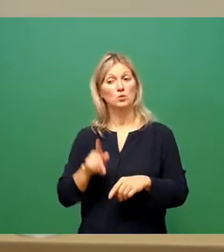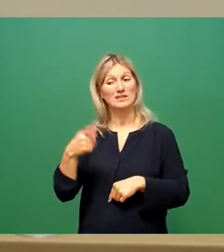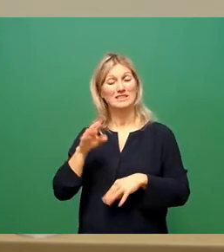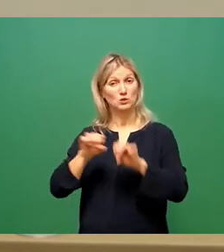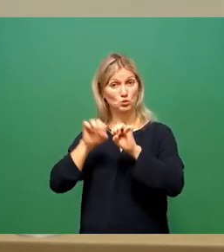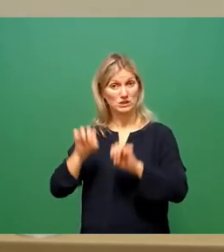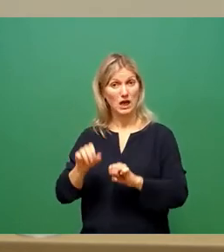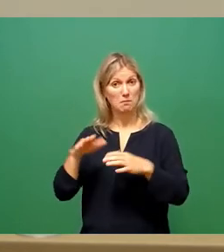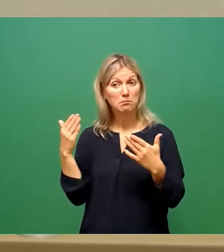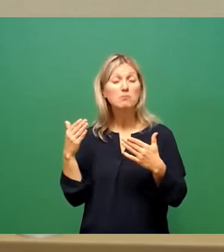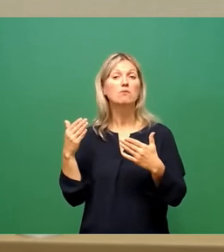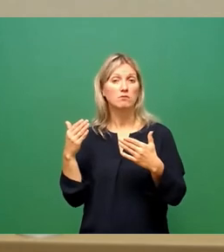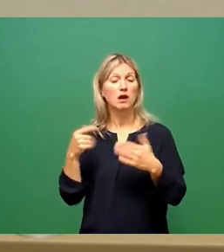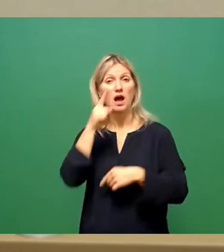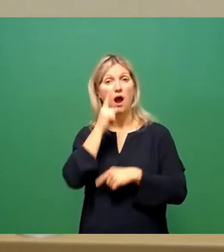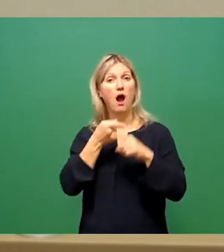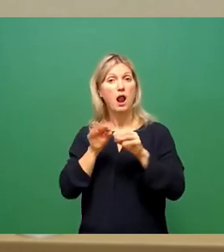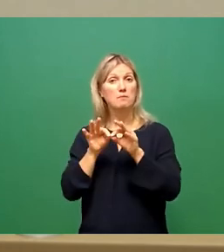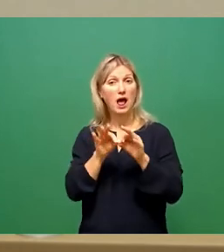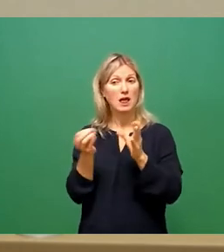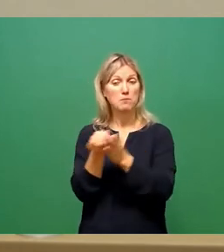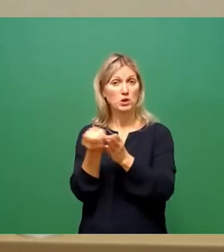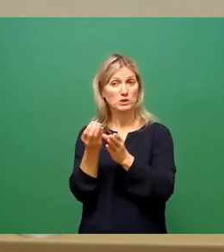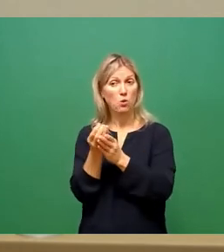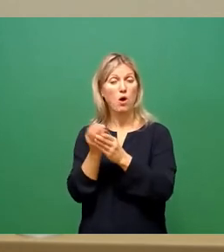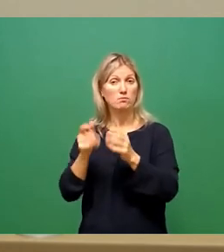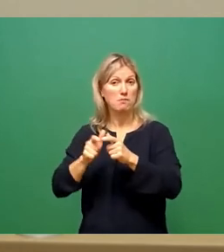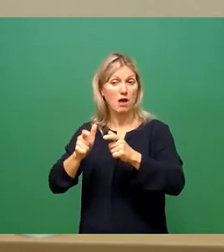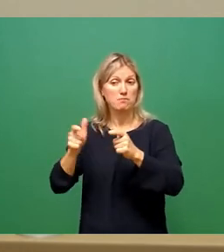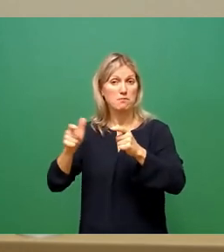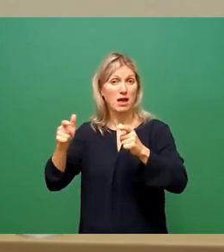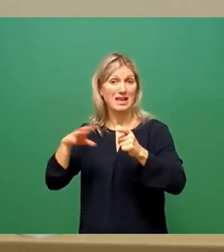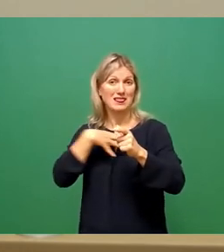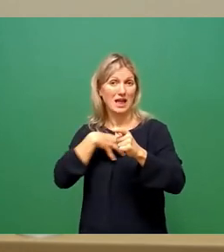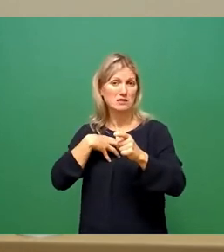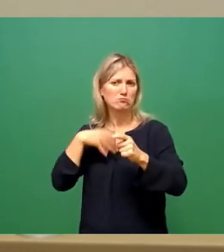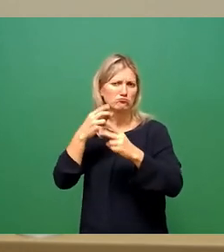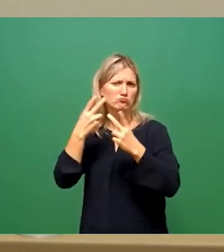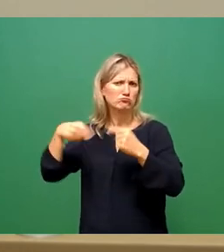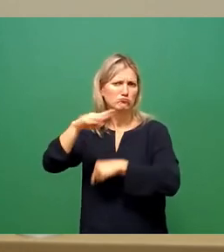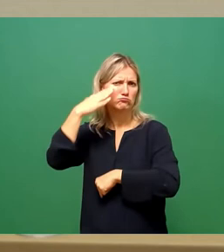weiteren geplanten Ausbau der Halbleiterproduktionskapazitäten am Standort Dresden, das ist ja auch öffentlich bekannt geworden,